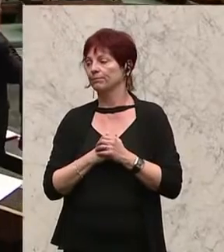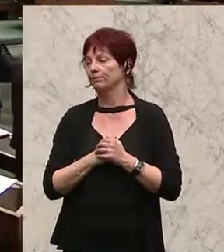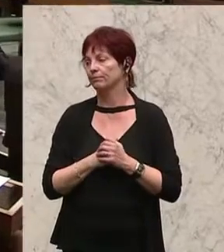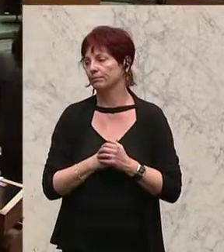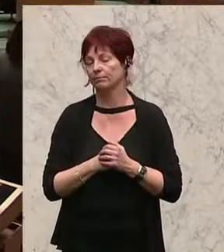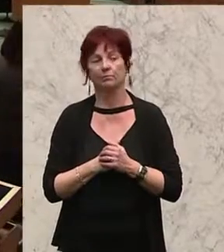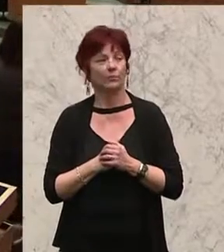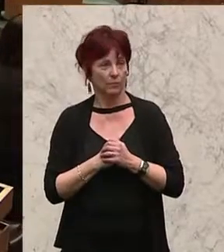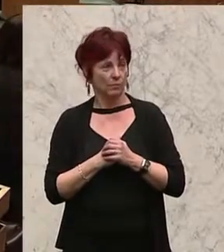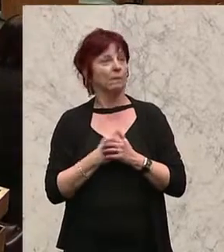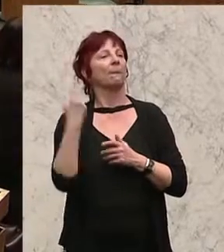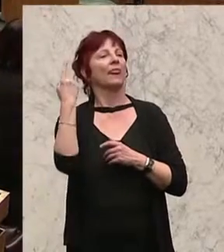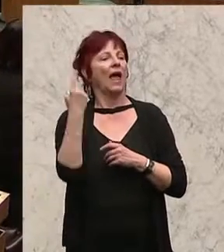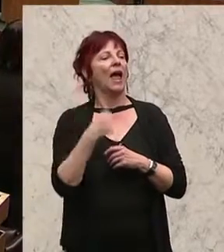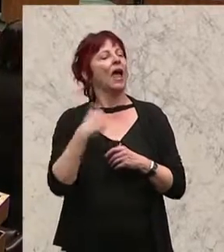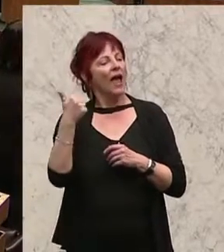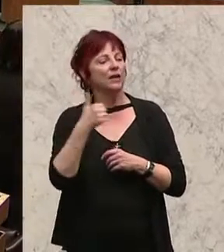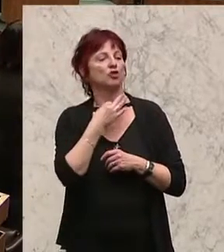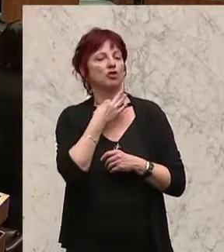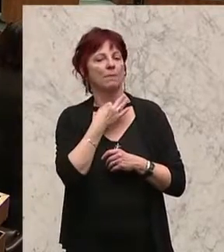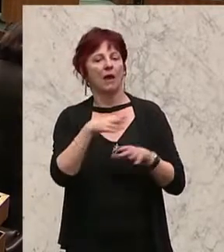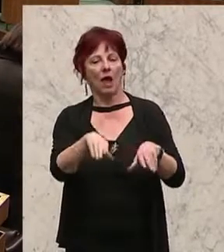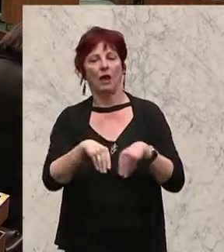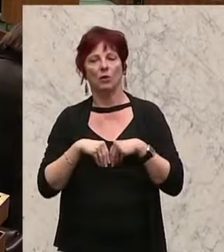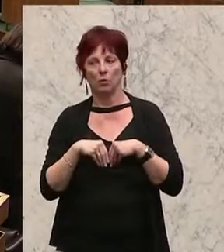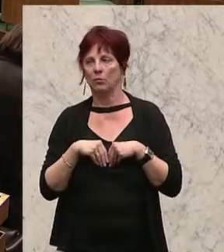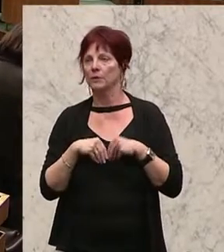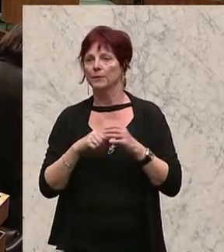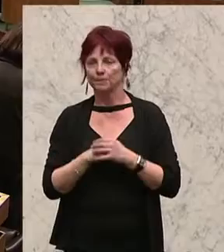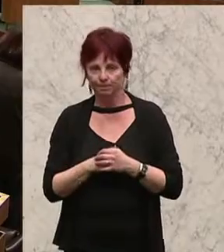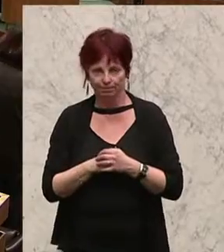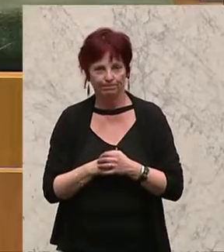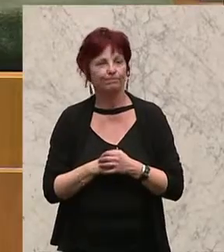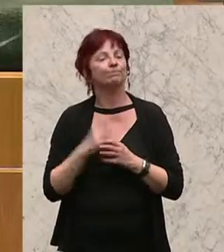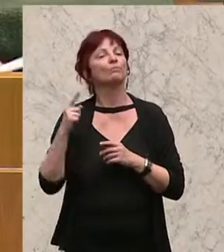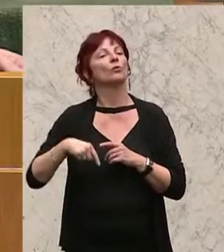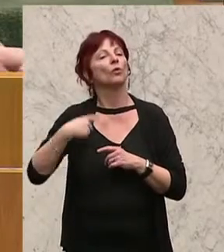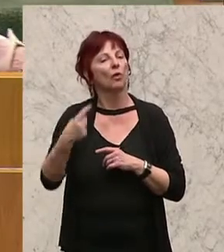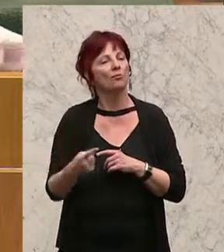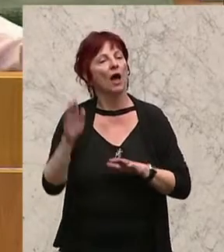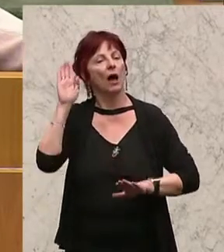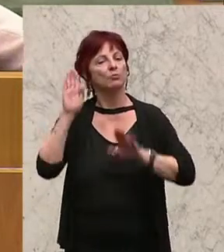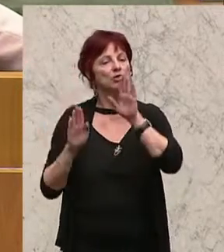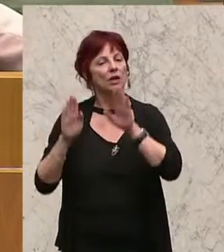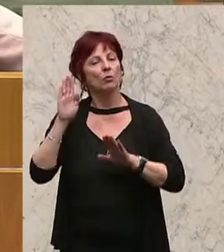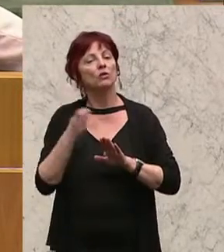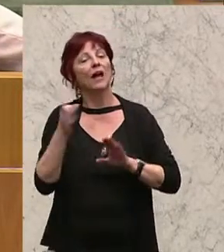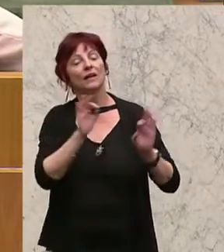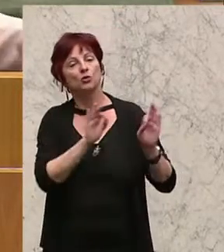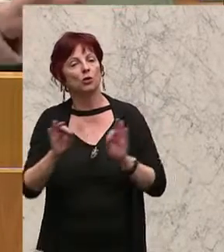Das ist einstimmig, so angenommen. Damit gelangen wir zur Abstimmung über den